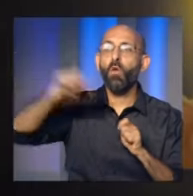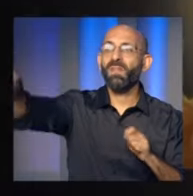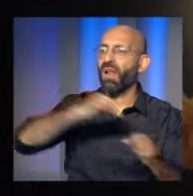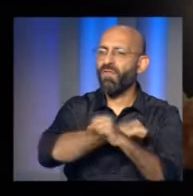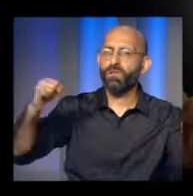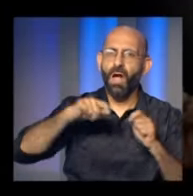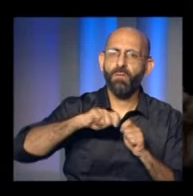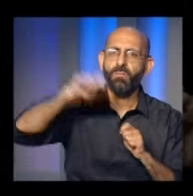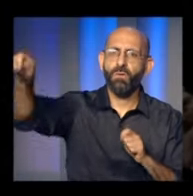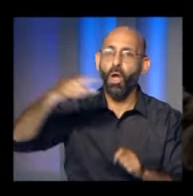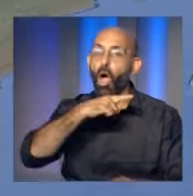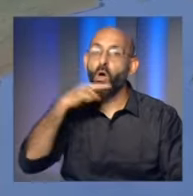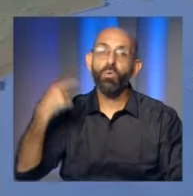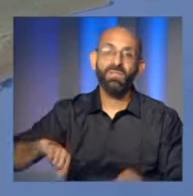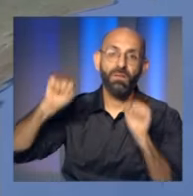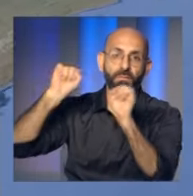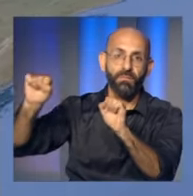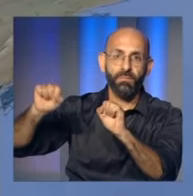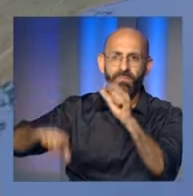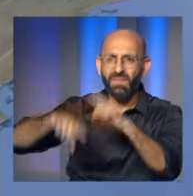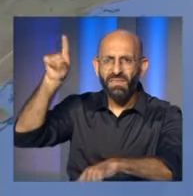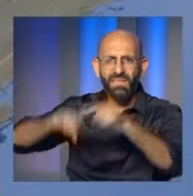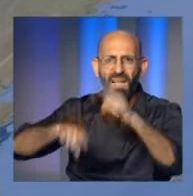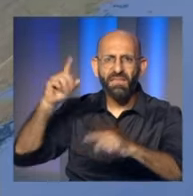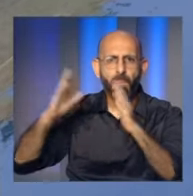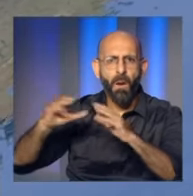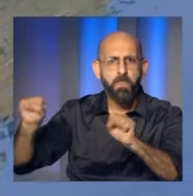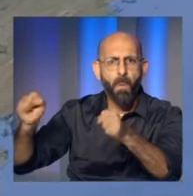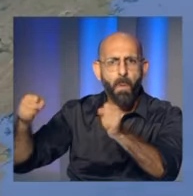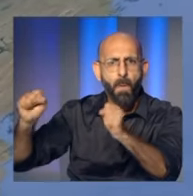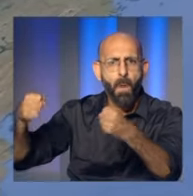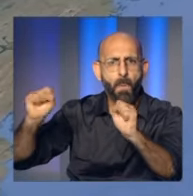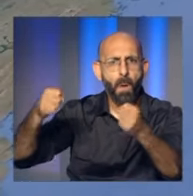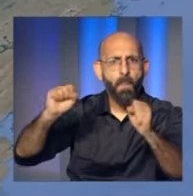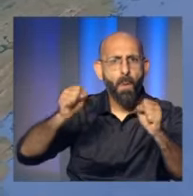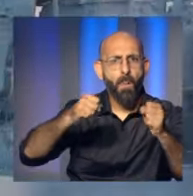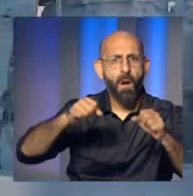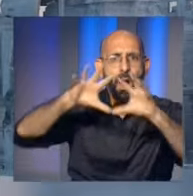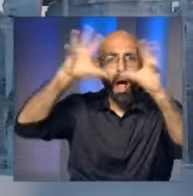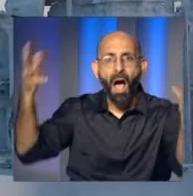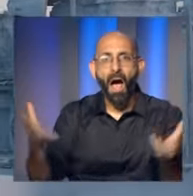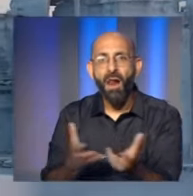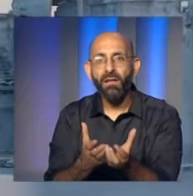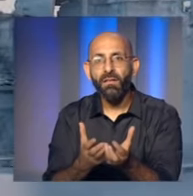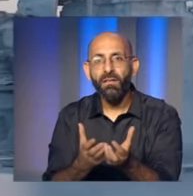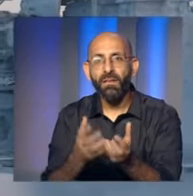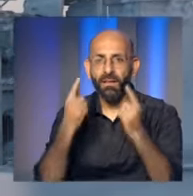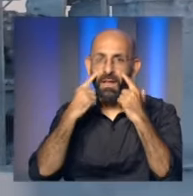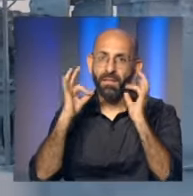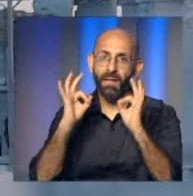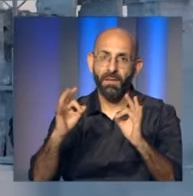ديكسون على بعد 780 كيلومترا من مركز الانفجار تحطم زجاج نوافذ المنازل